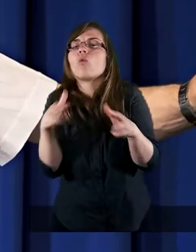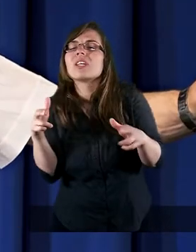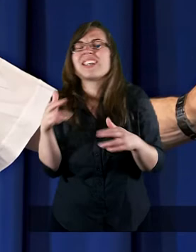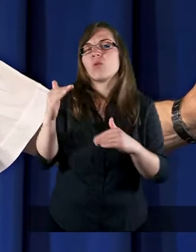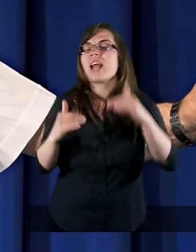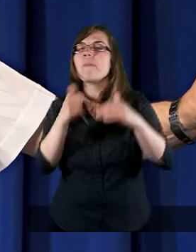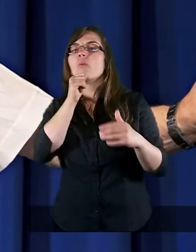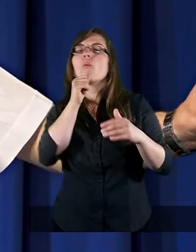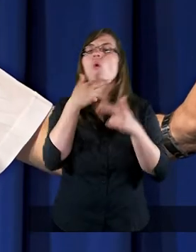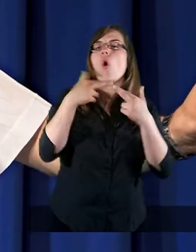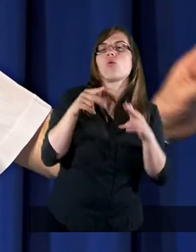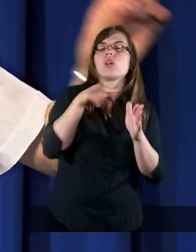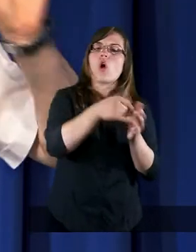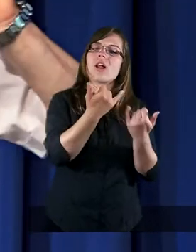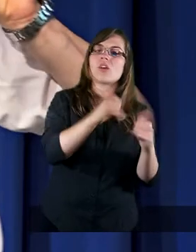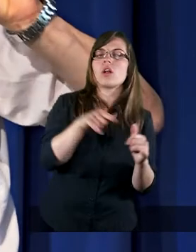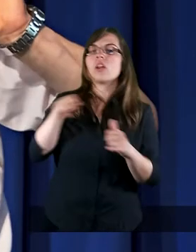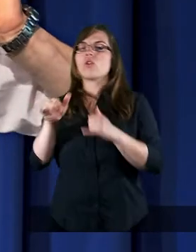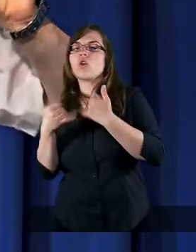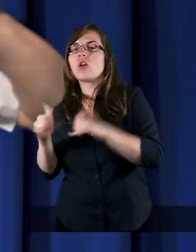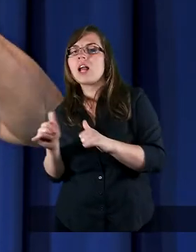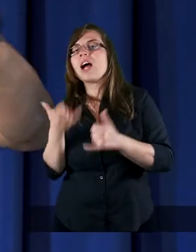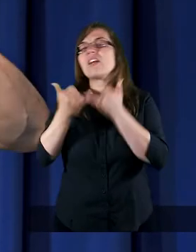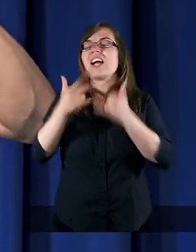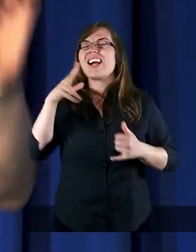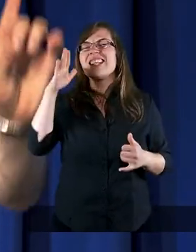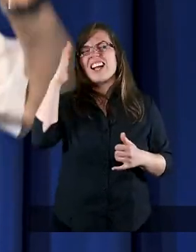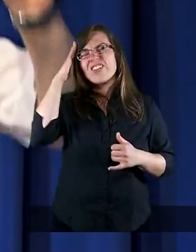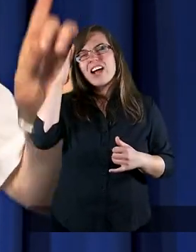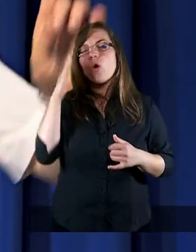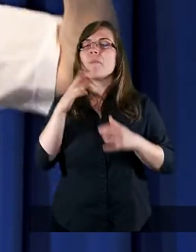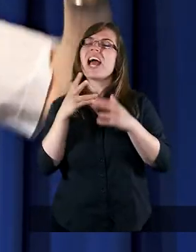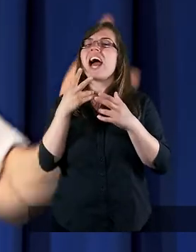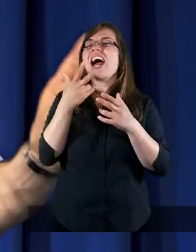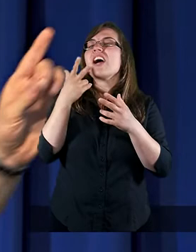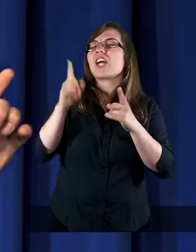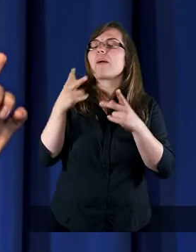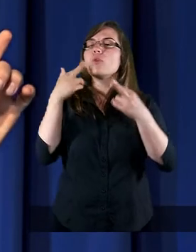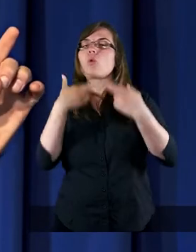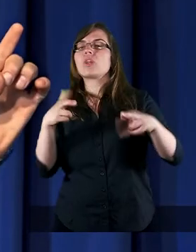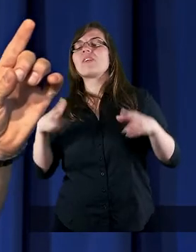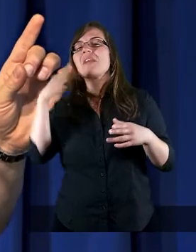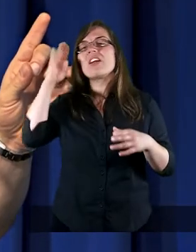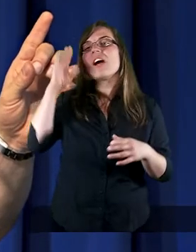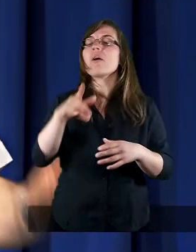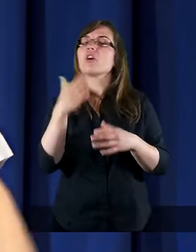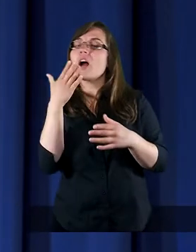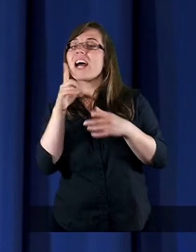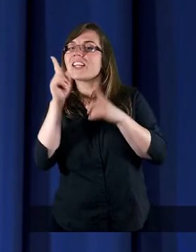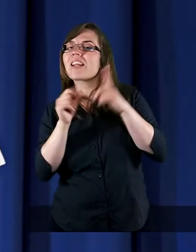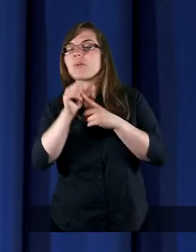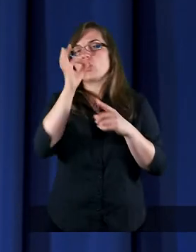te dwa przebaczenia. Jeśli nawet o tym nie wiemy, to podświadomie różnicujemy te dwa przebaczenia. I bardzo dobrze,